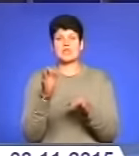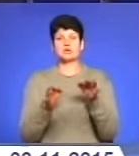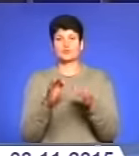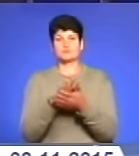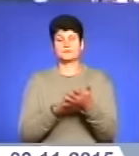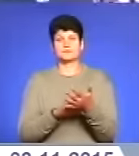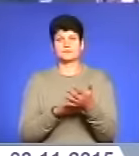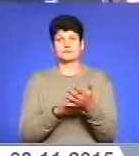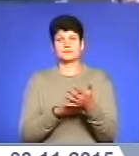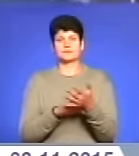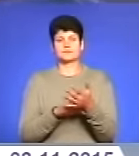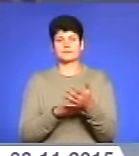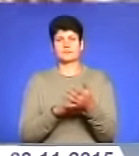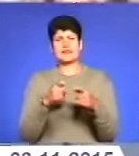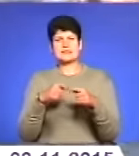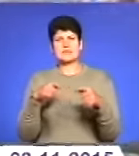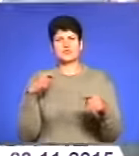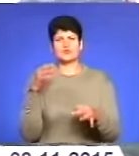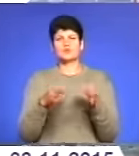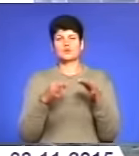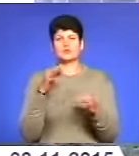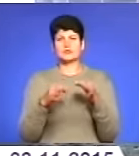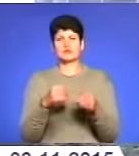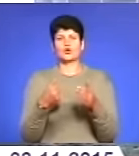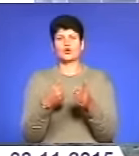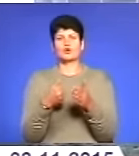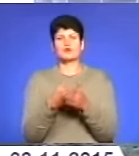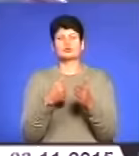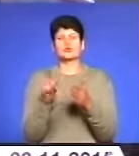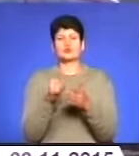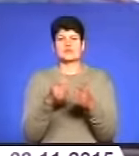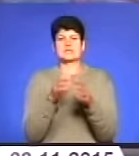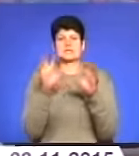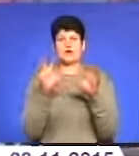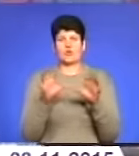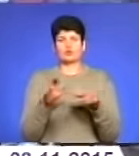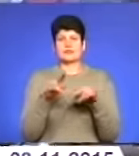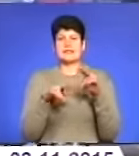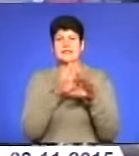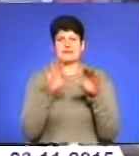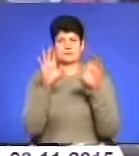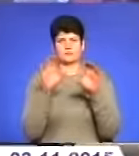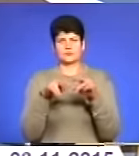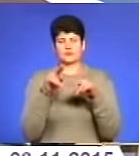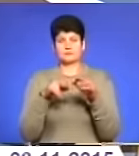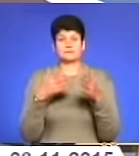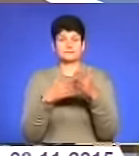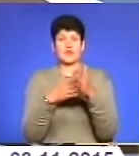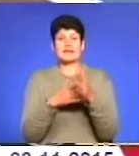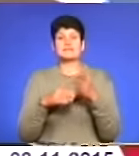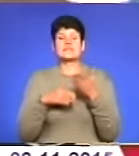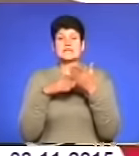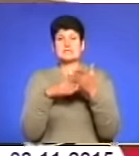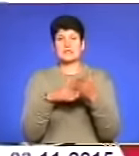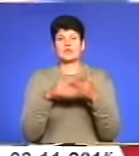журналісти. Затяжні судові процеси щодо законності цього будівництва досягли свого апогею. Інвестиційну угоду,